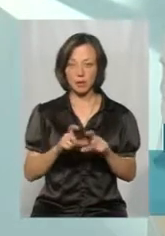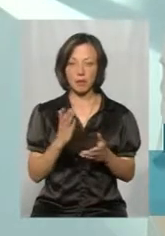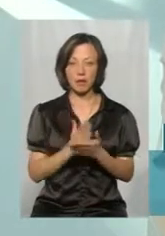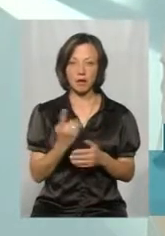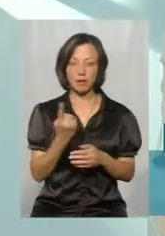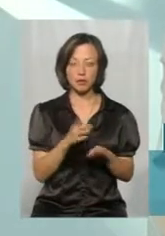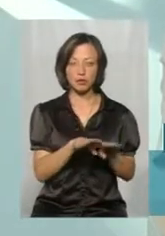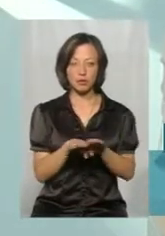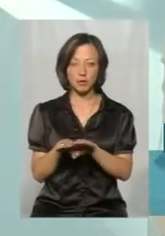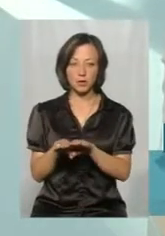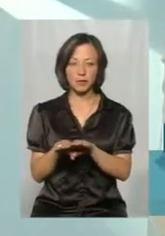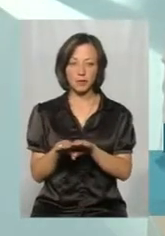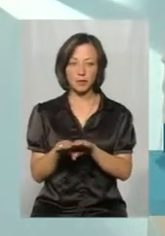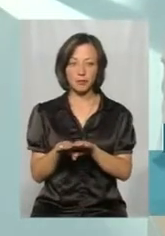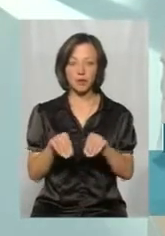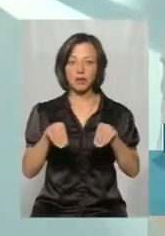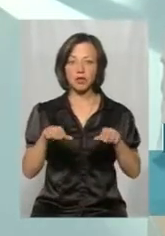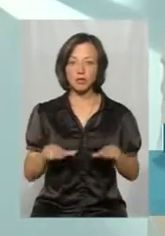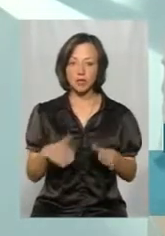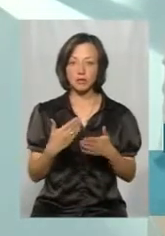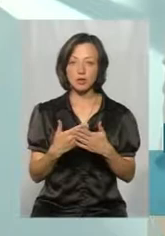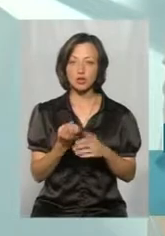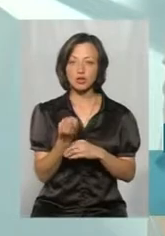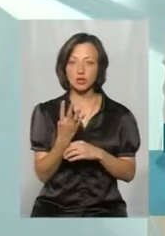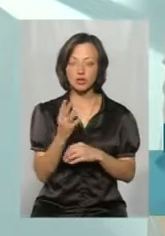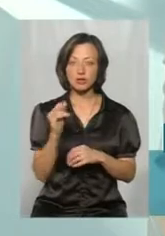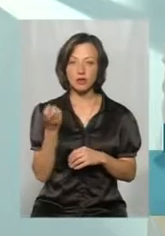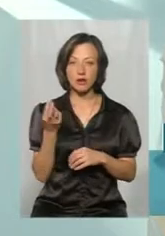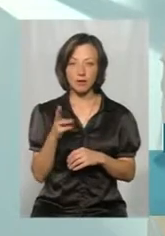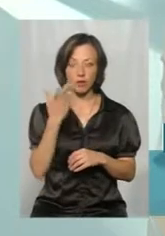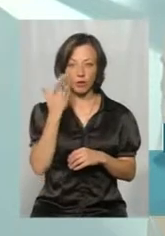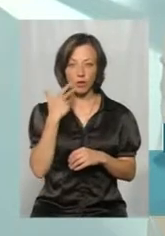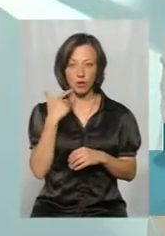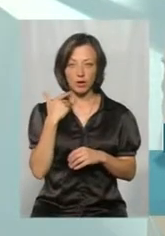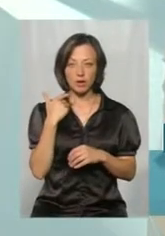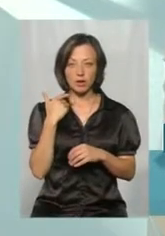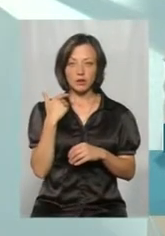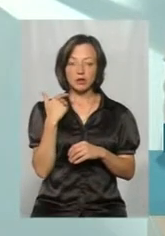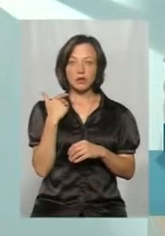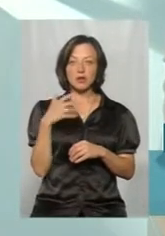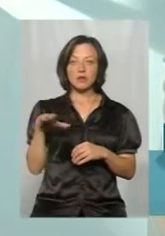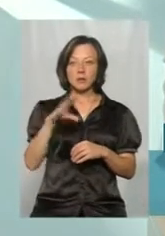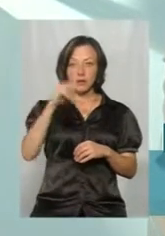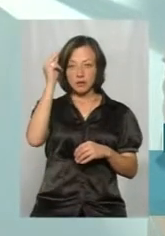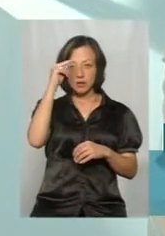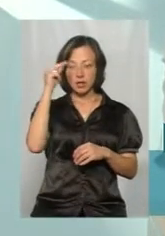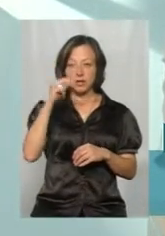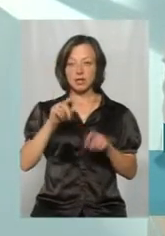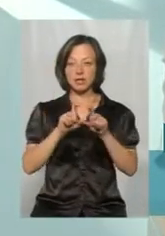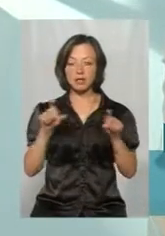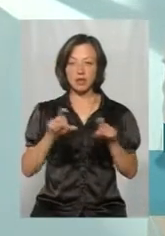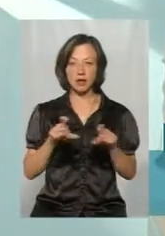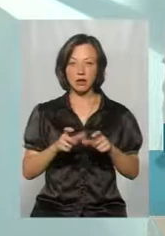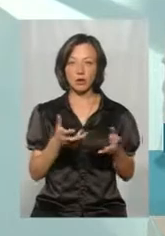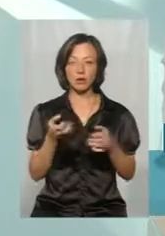першу ступінь. Рішенням, наприклад, 14 червня, коли усі три навчальні заклади